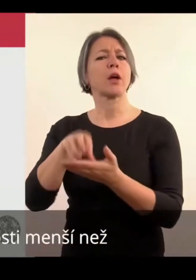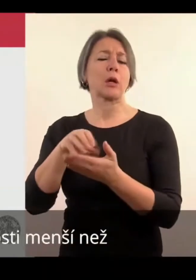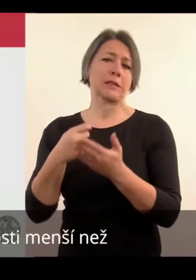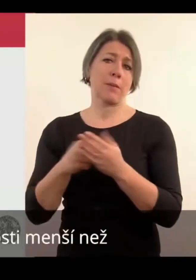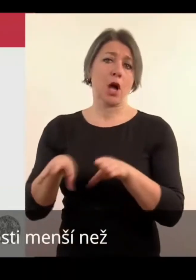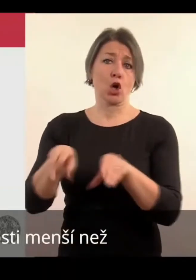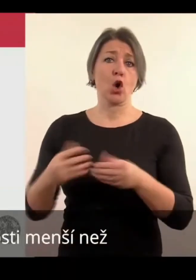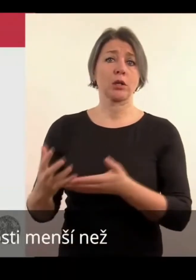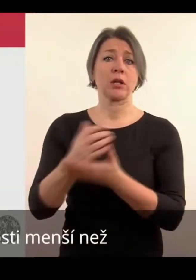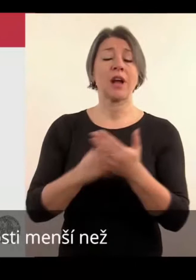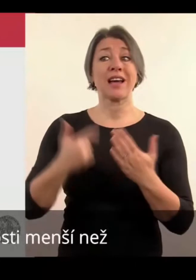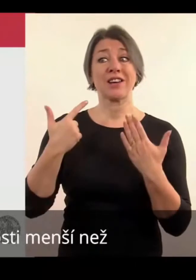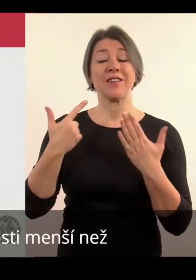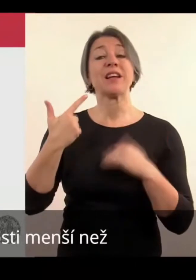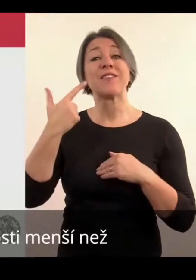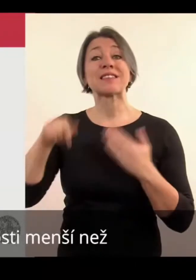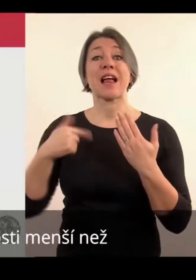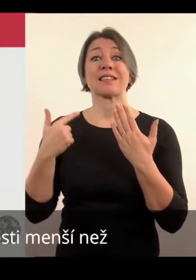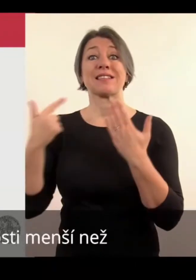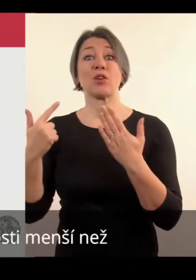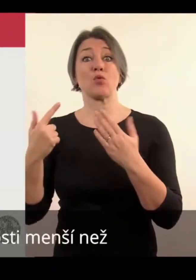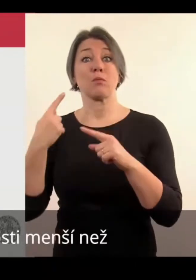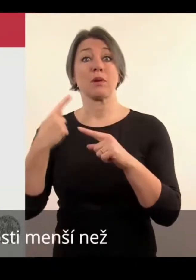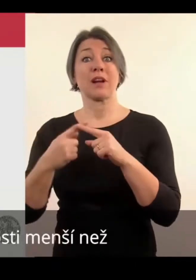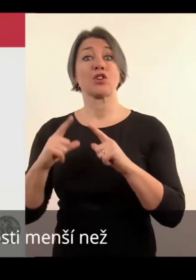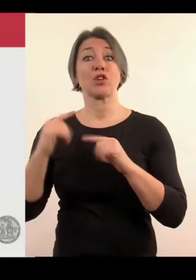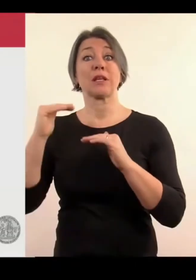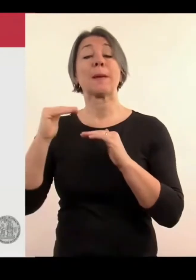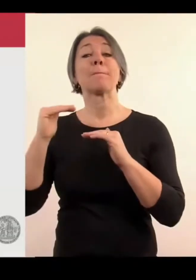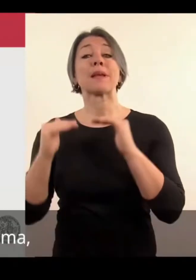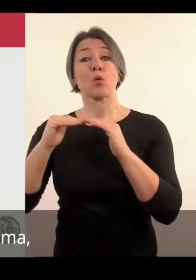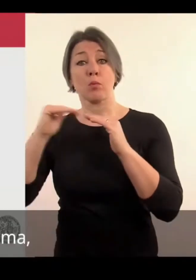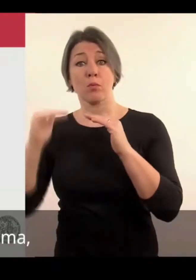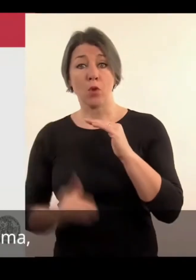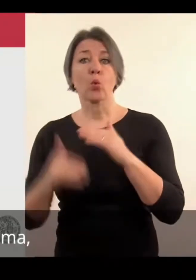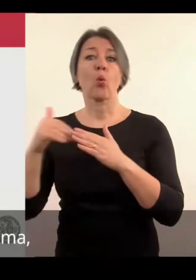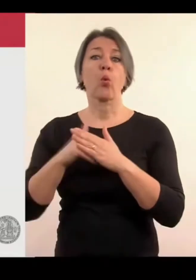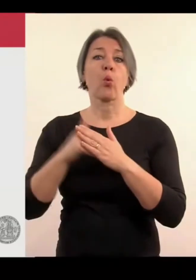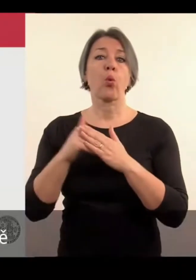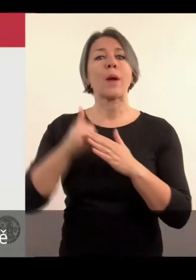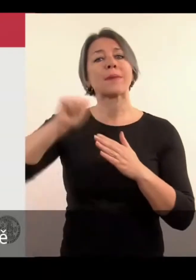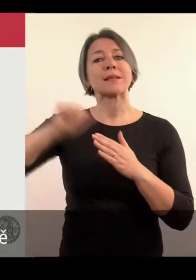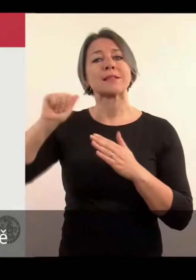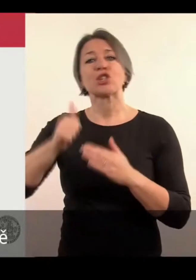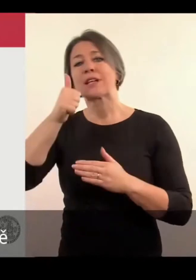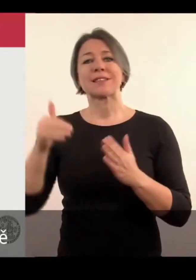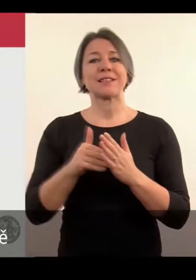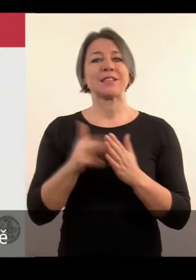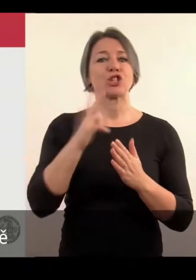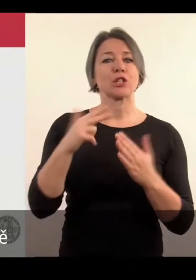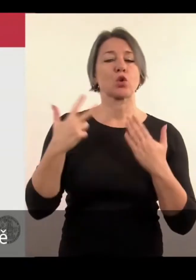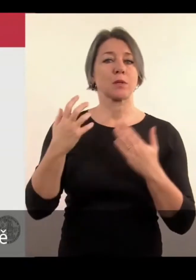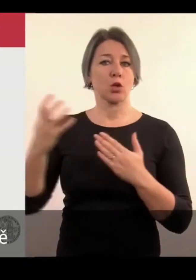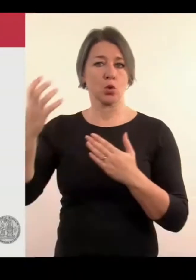je příjem domácností menší než 2,7, násobek životního minima stačí 1380 Kč měsíčně,